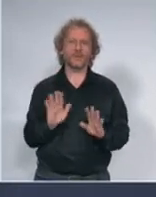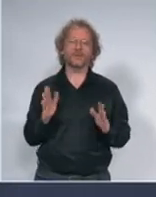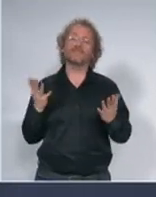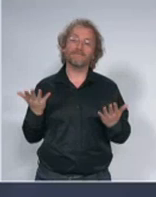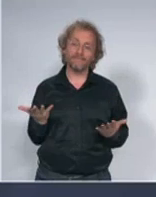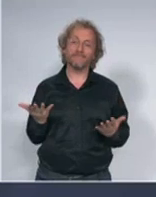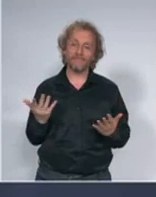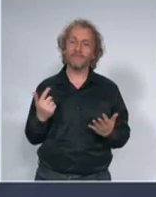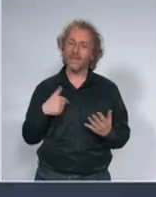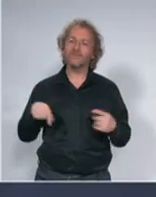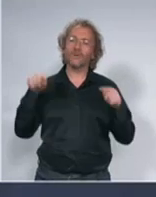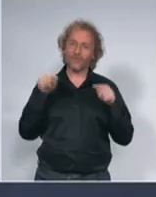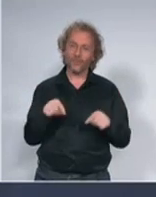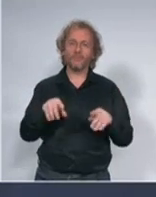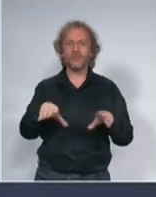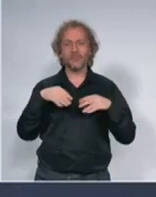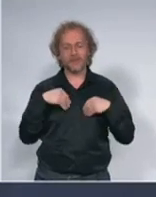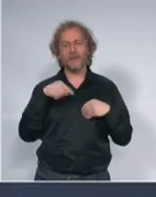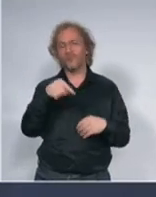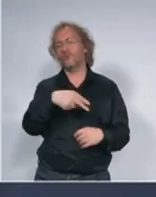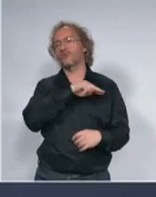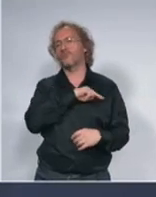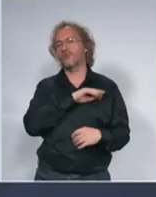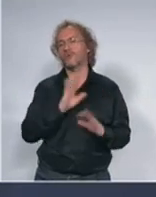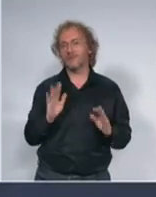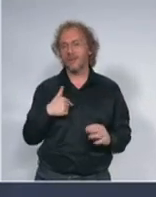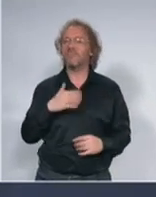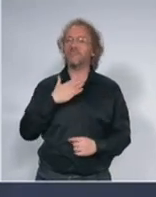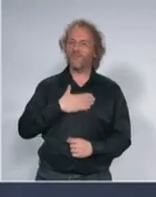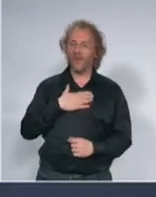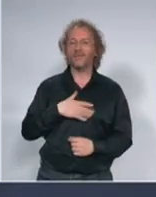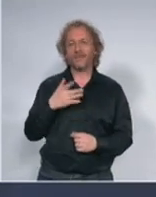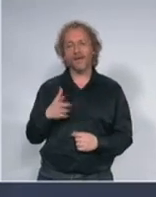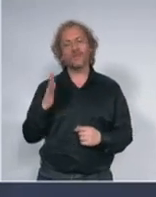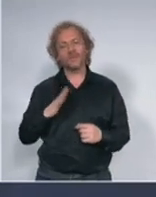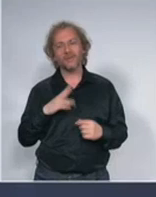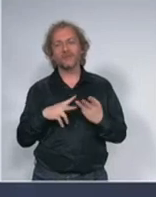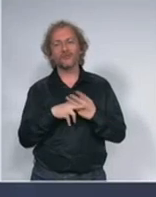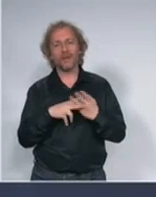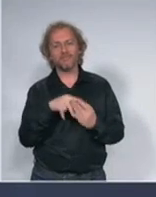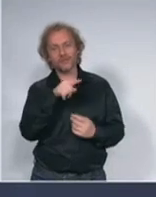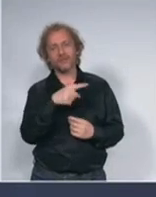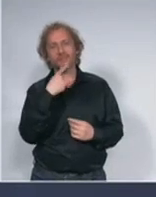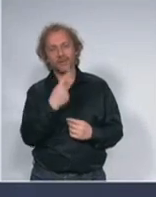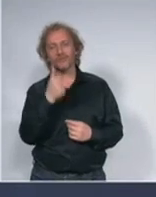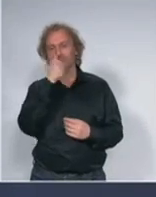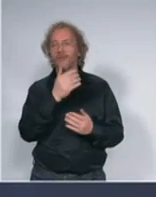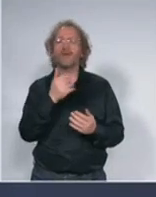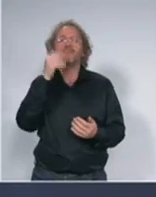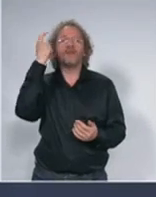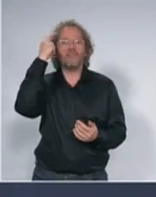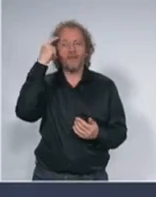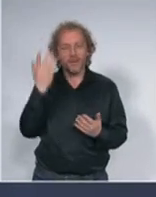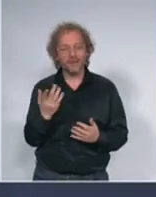odgovornost preuzeli evo ja bih voljela da mi gospodin Šabić kaže šta bi bilo pametnije i odgovornije da smo